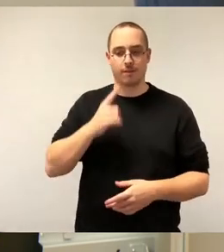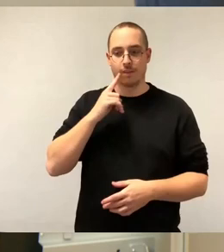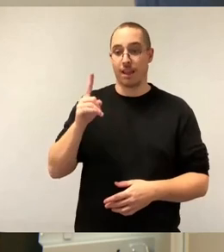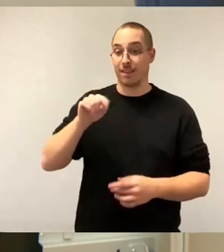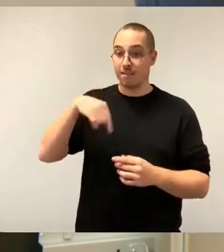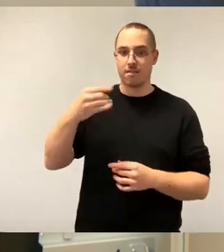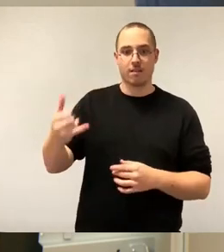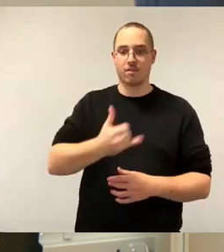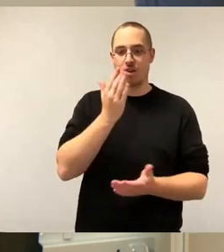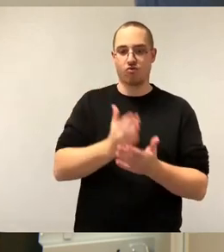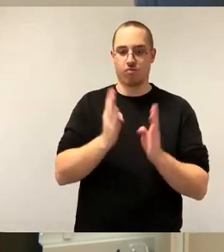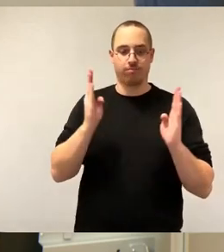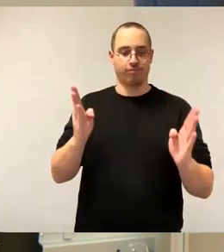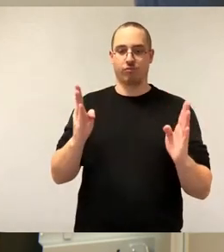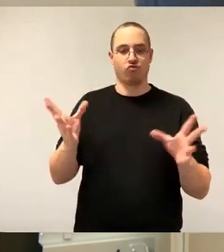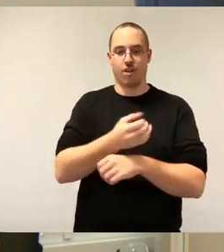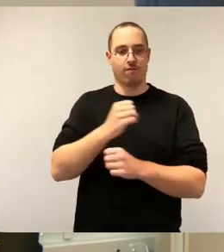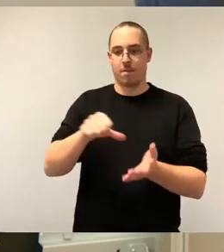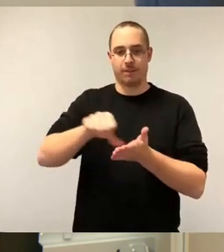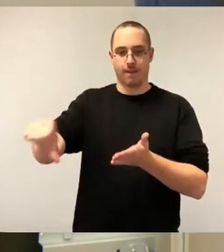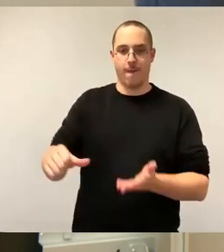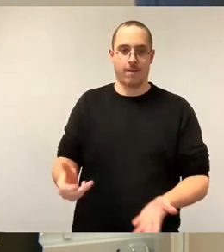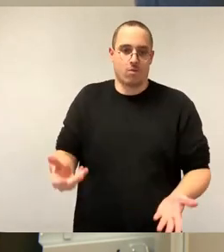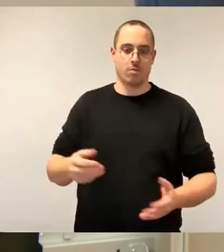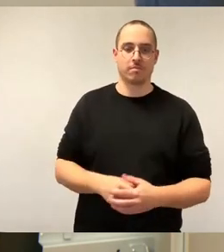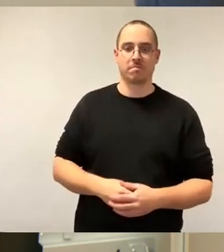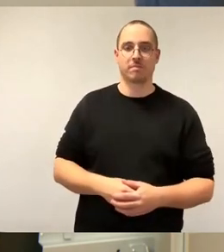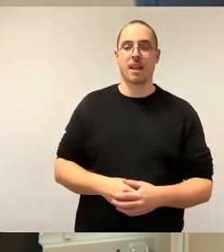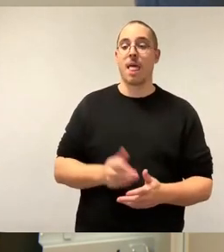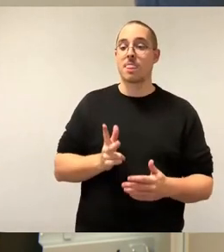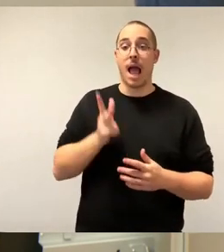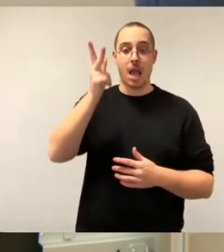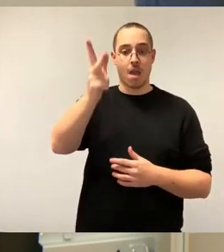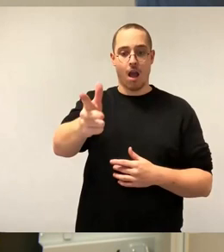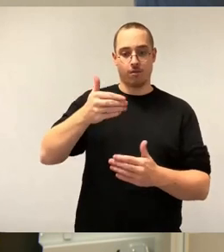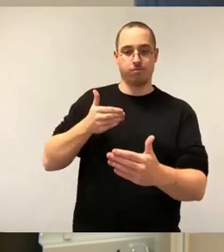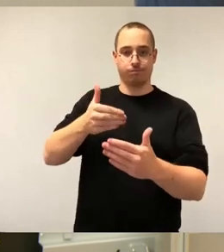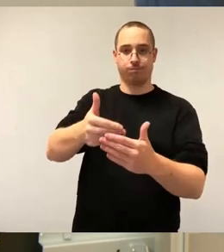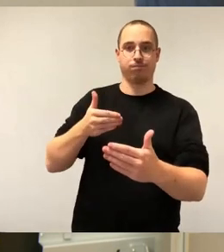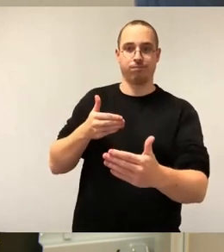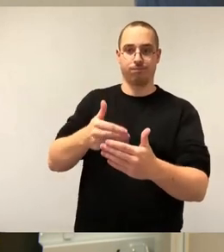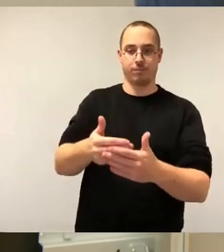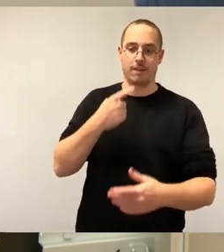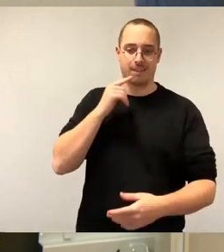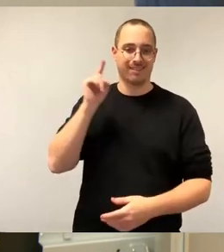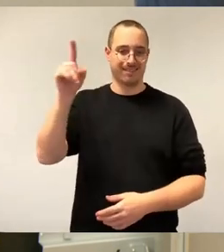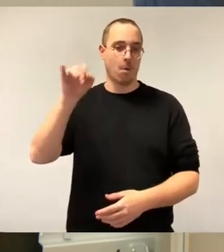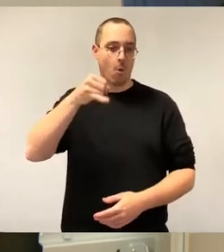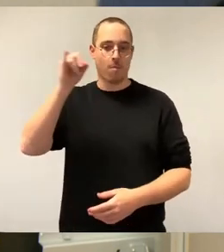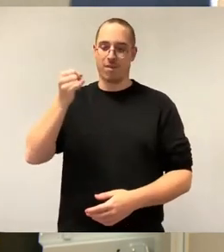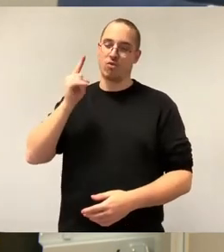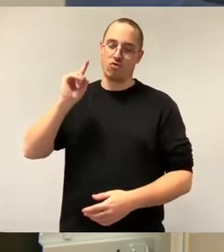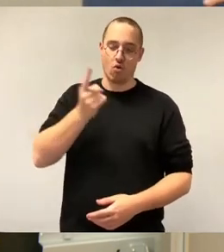Ich gehe fest davon aus, dass der Stadtrat in den nächsten drei Jahren noch mindestens ein weiteres Mal bei diesen beiden Projekten nach Geld gefragt werden wird.